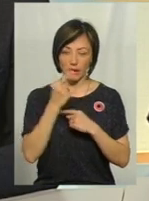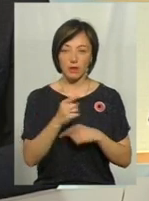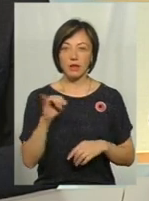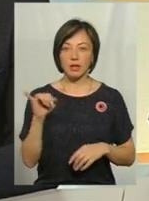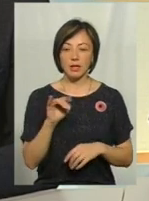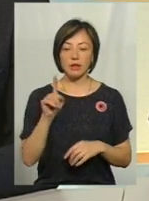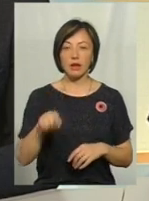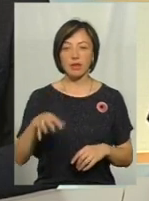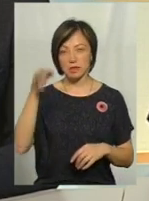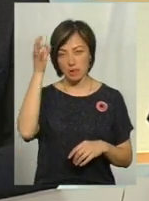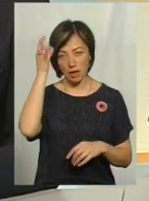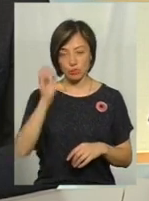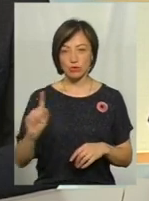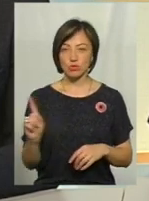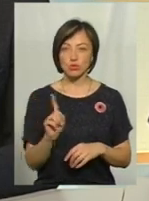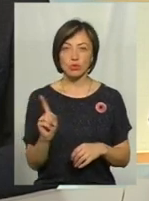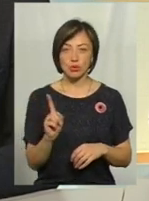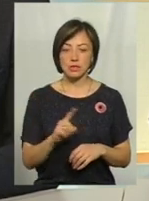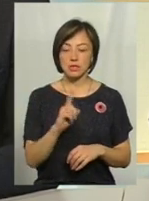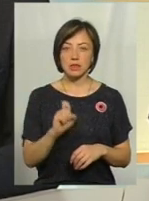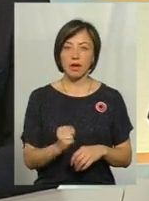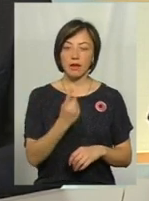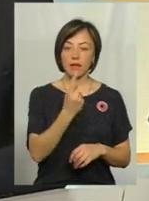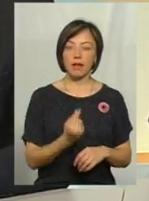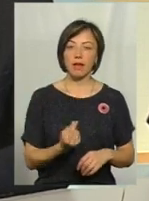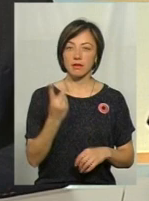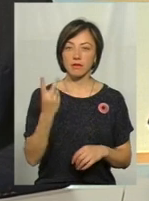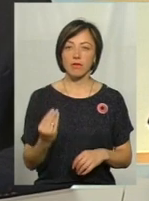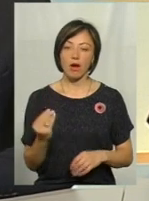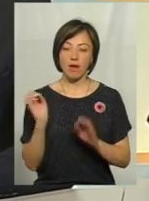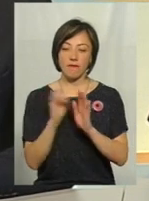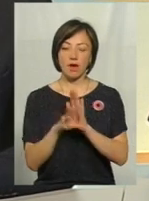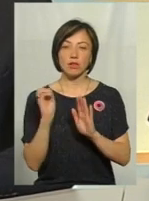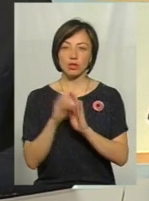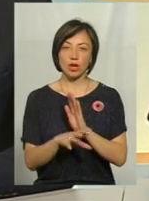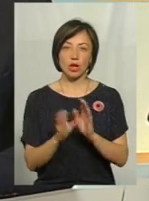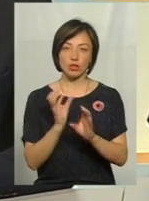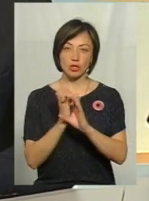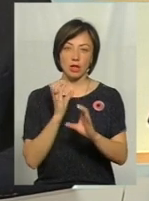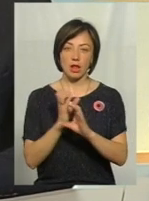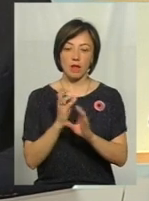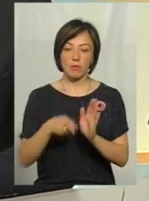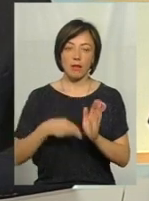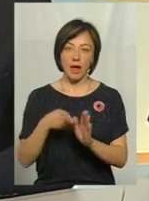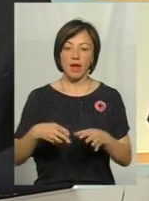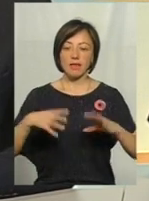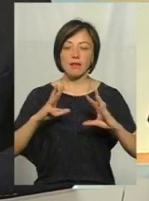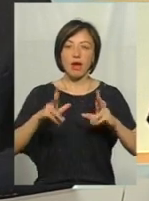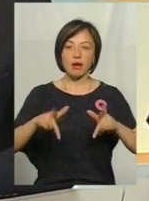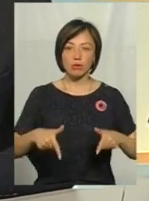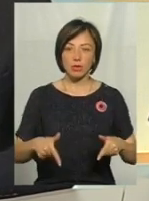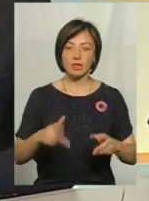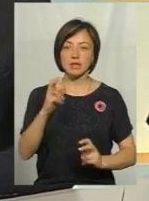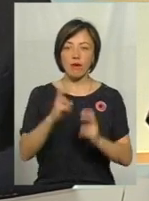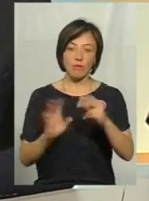І навіть згадується, що буквально за день-два вантажили тракторі, вивантажували заводи всі,